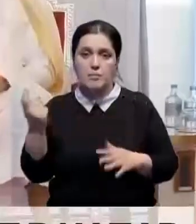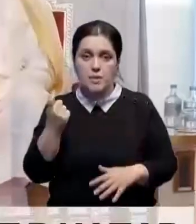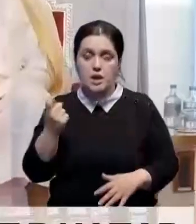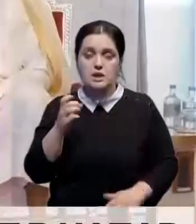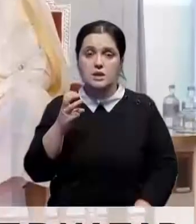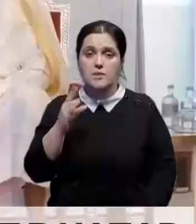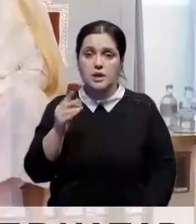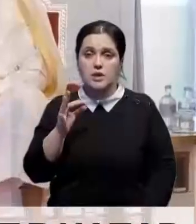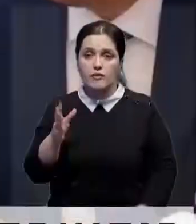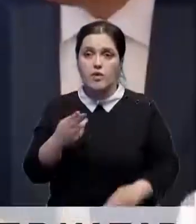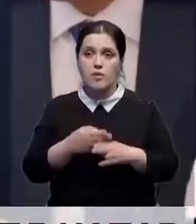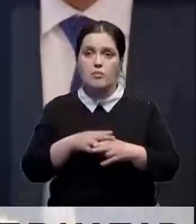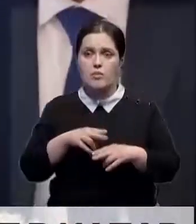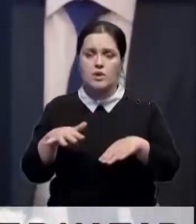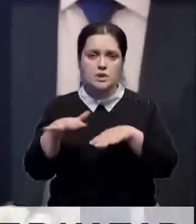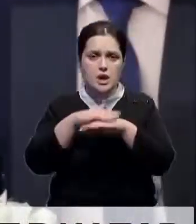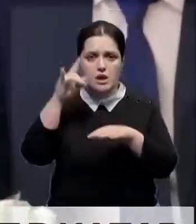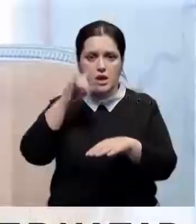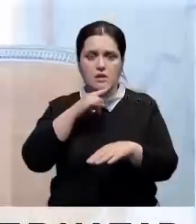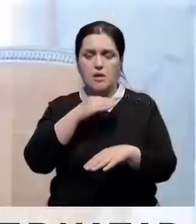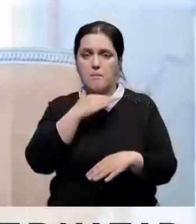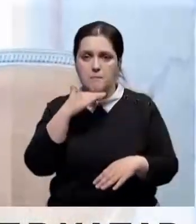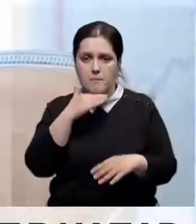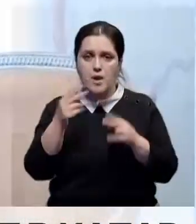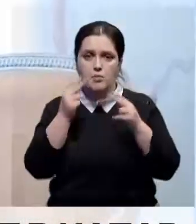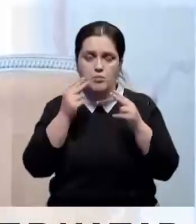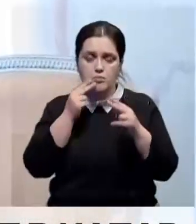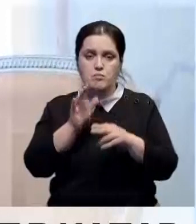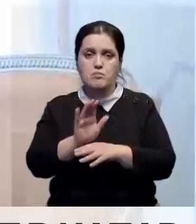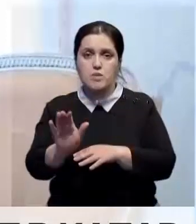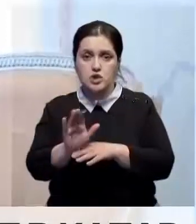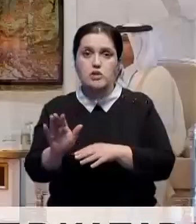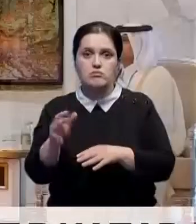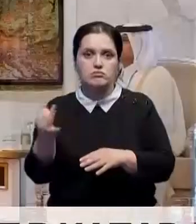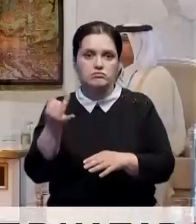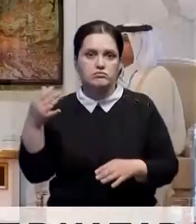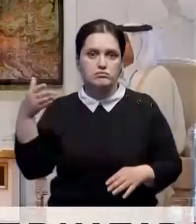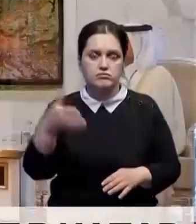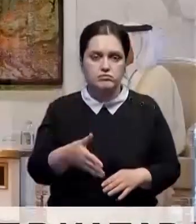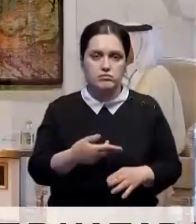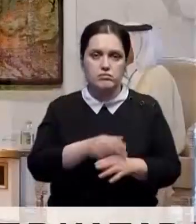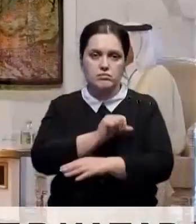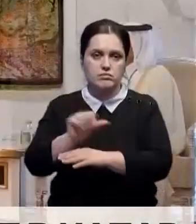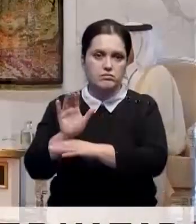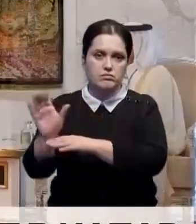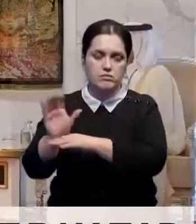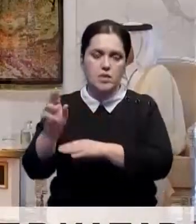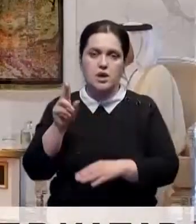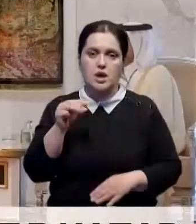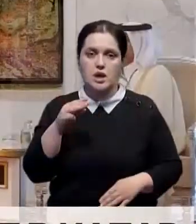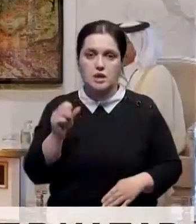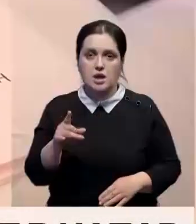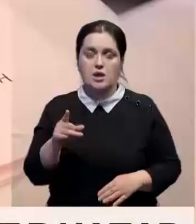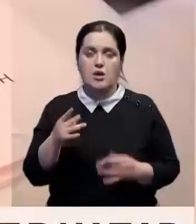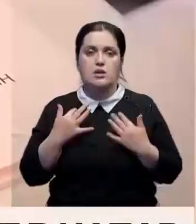Алихан Смаилова, большое количество казахстанских производителей мясной и пищевой продукции заинтересованы в экспорте своих товаров на рынок Катара, но